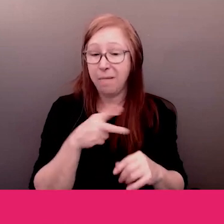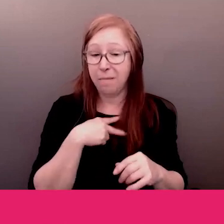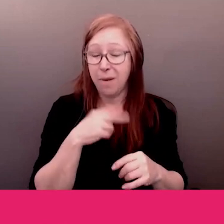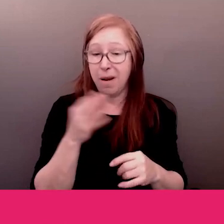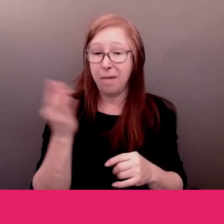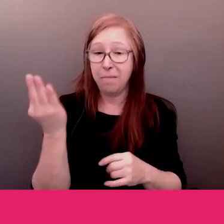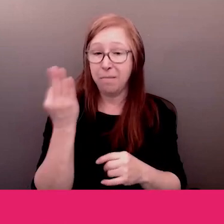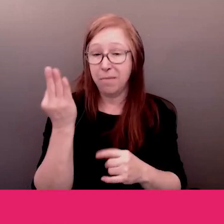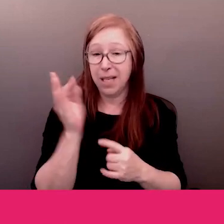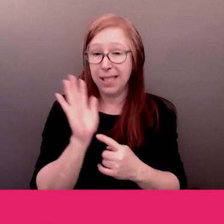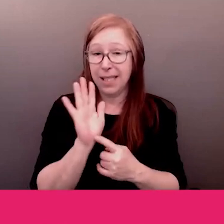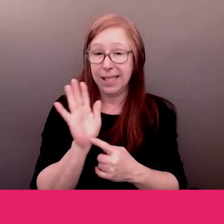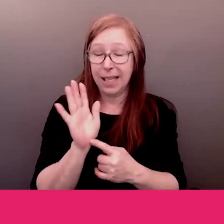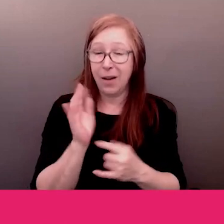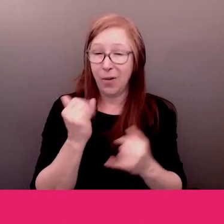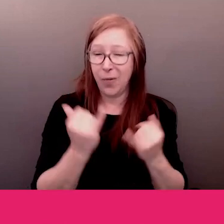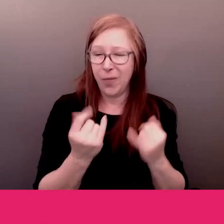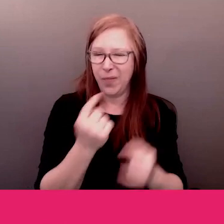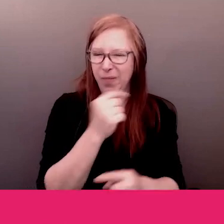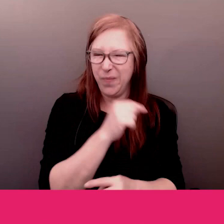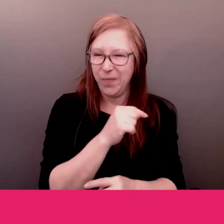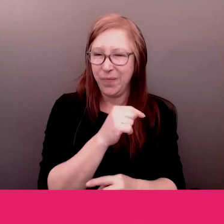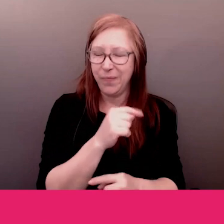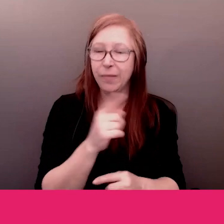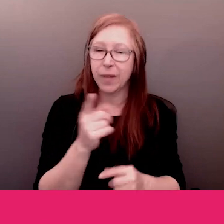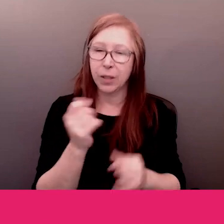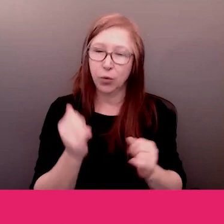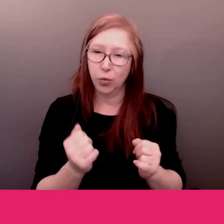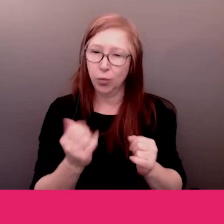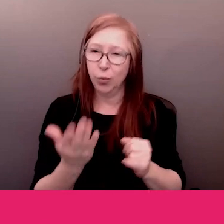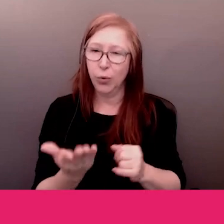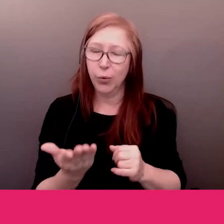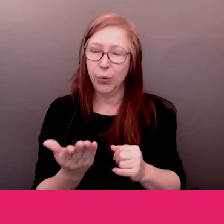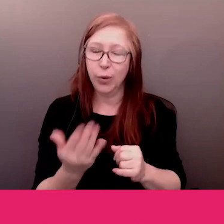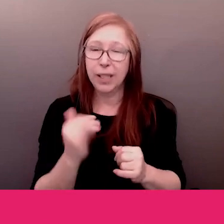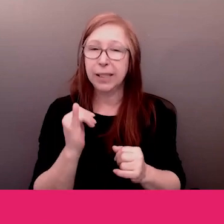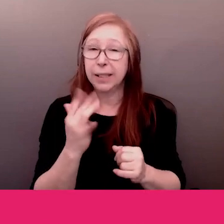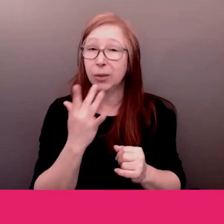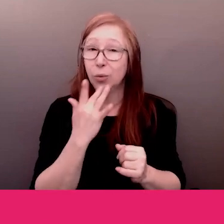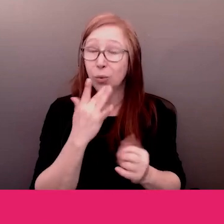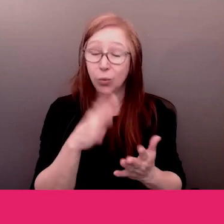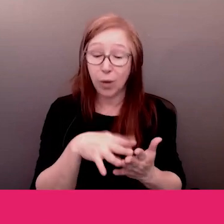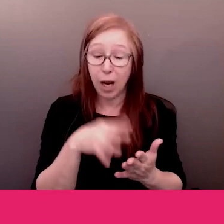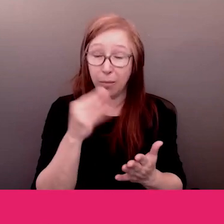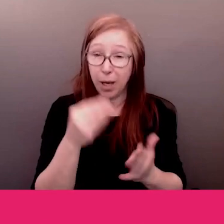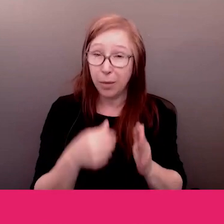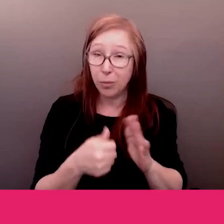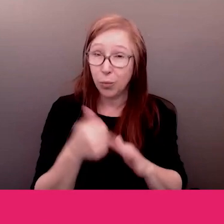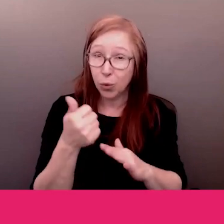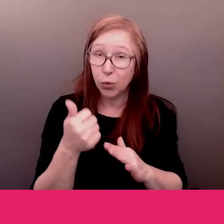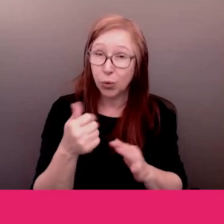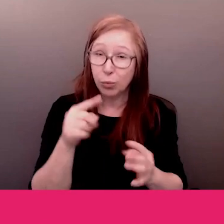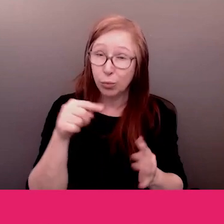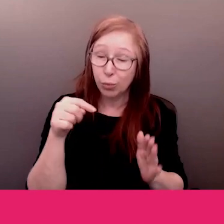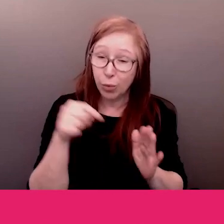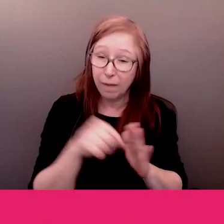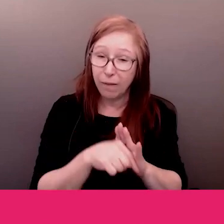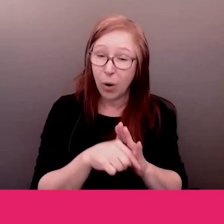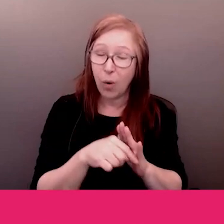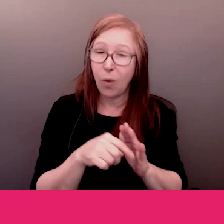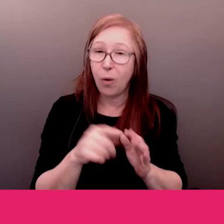respirer et d'être présent et je pense que c'est un moment formidable d'accueillir Ed à nouveau pour faire cette